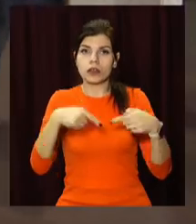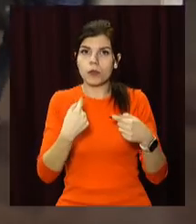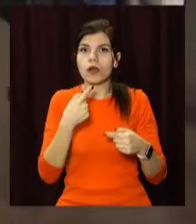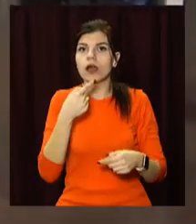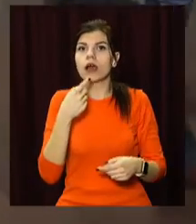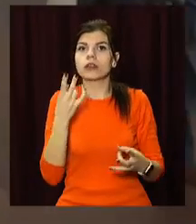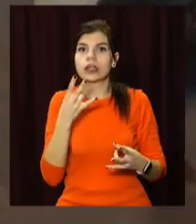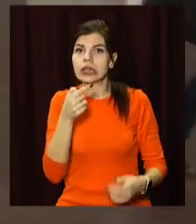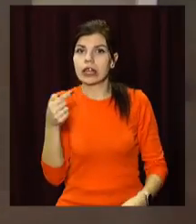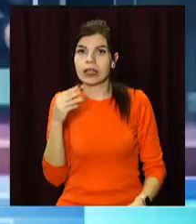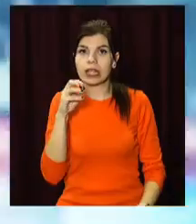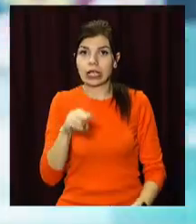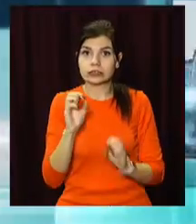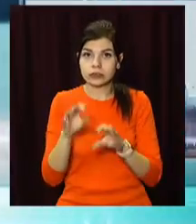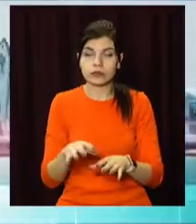тести на ковід-19.